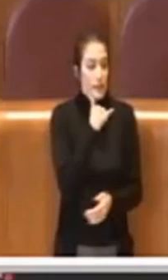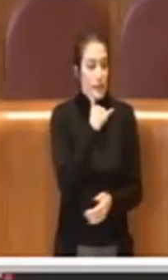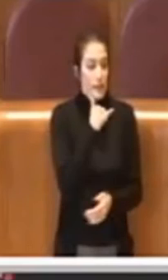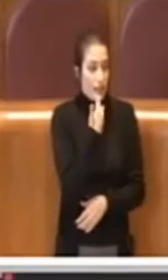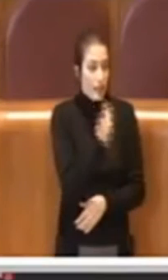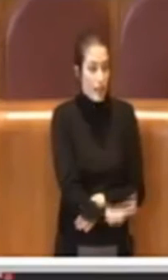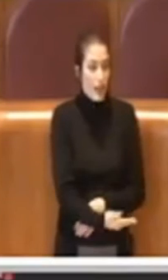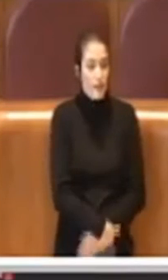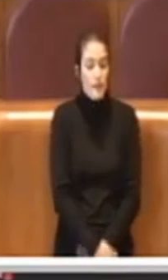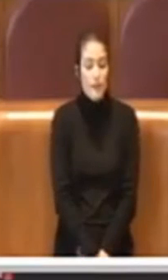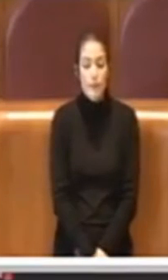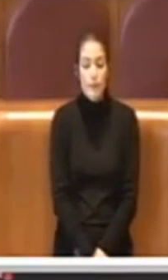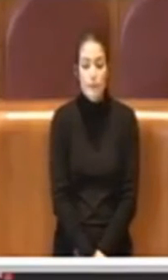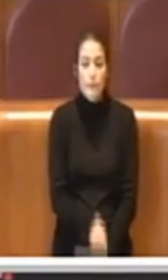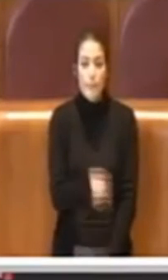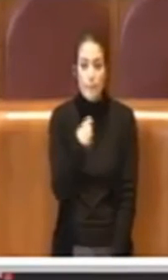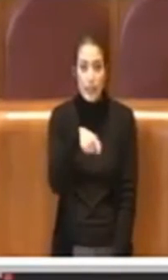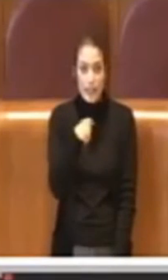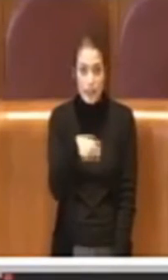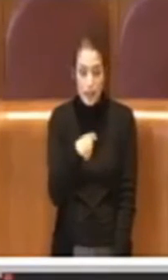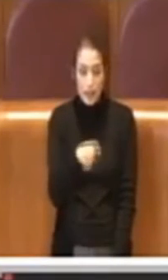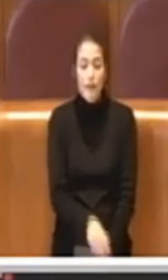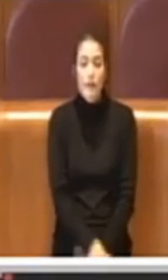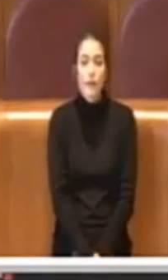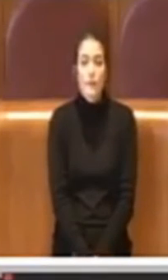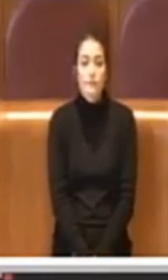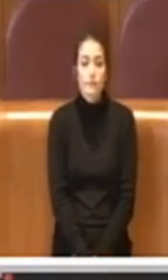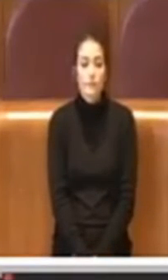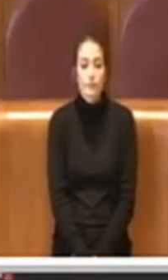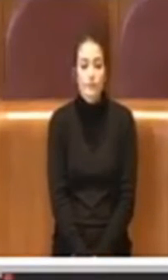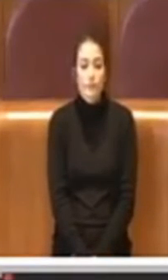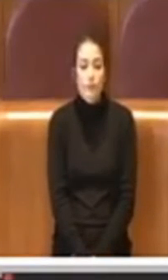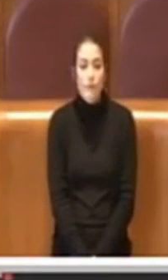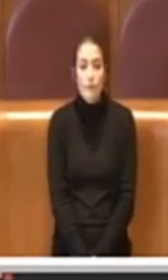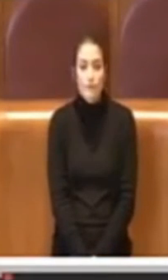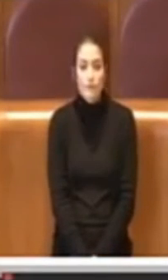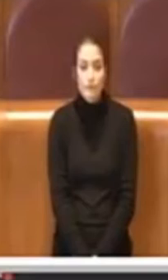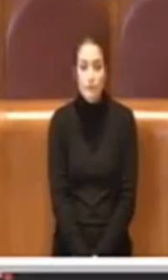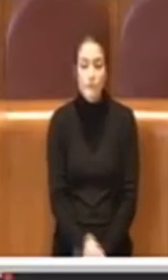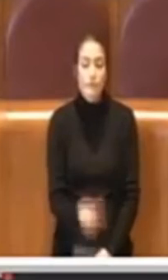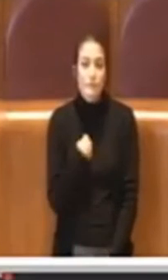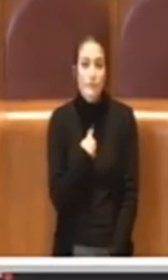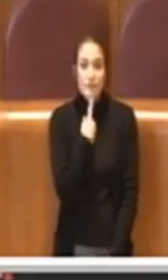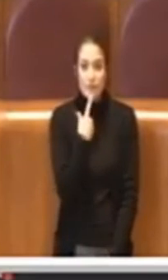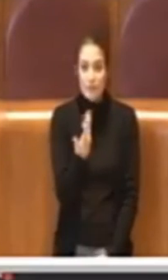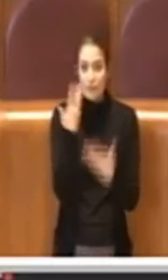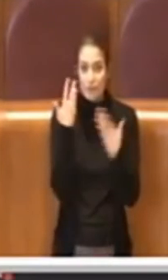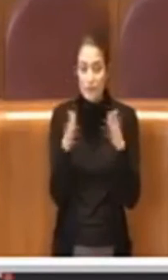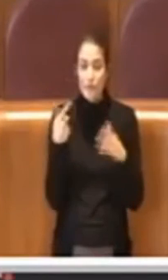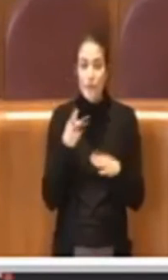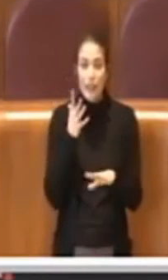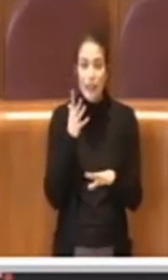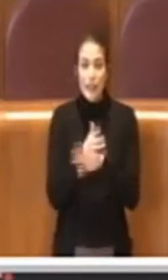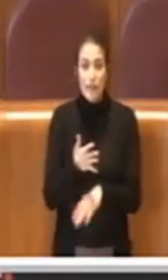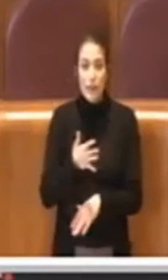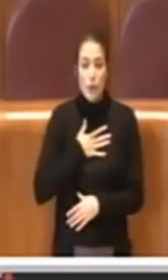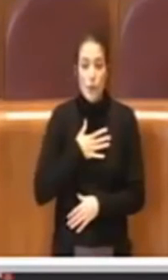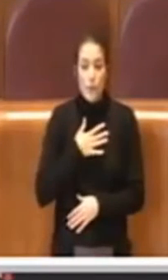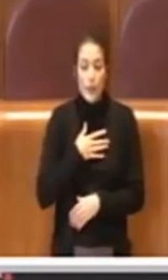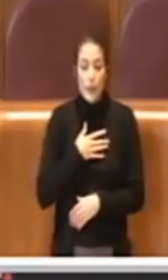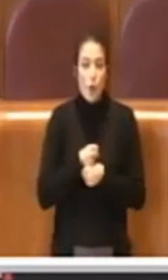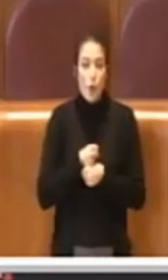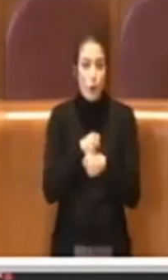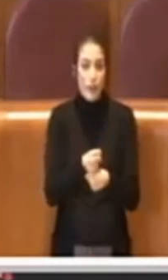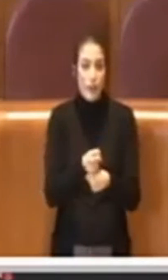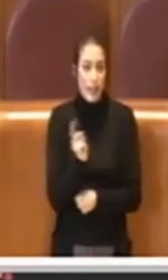Grazie Presidente, le dico già che il mio intervento non sarà in deroga,